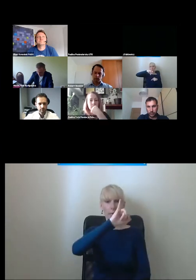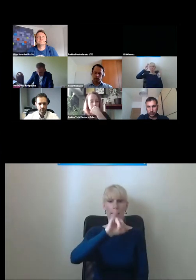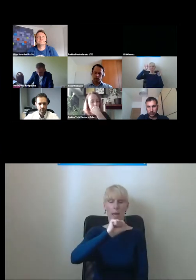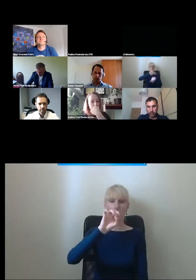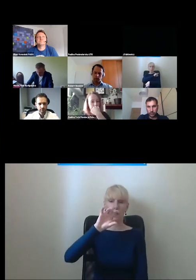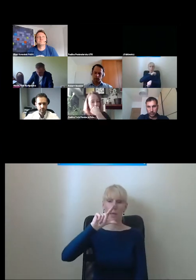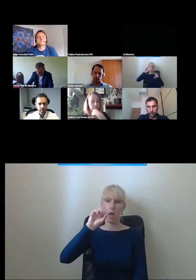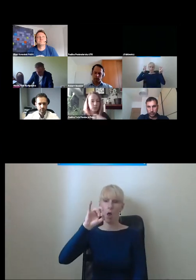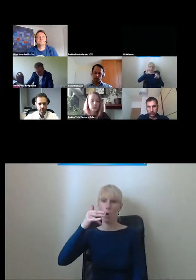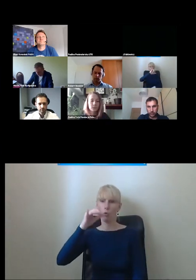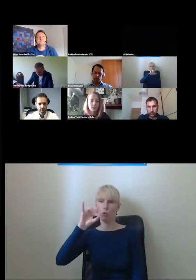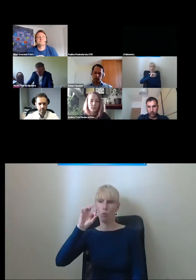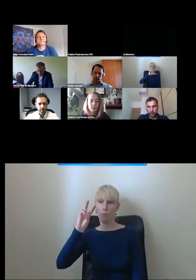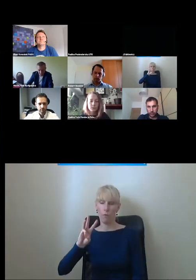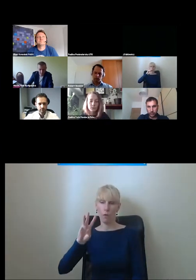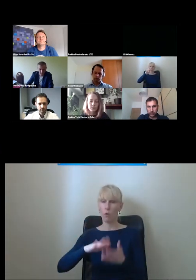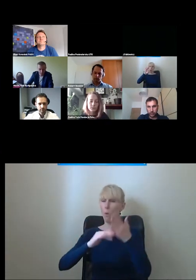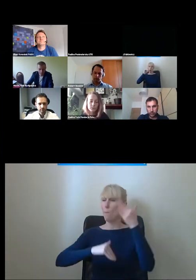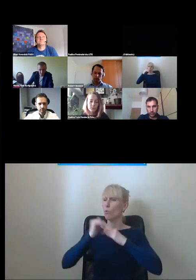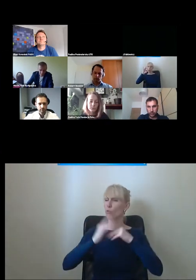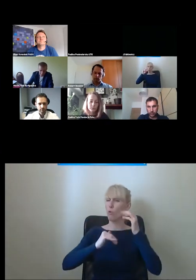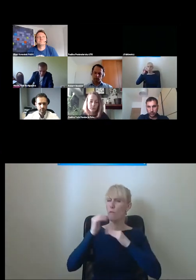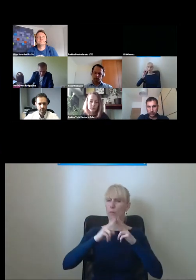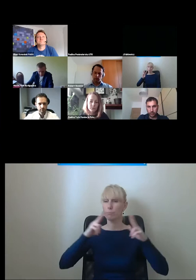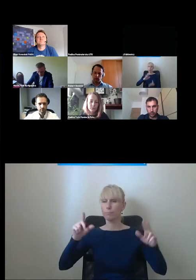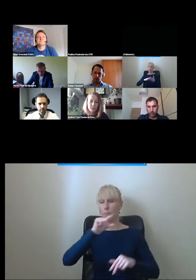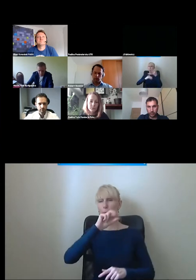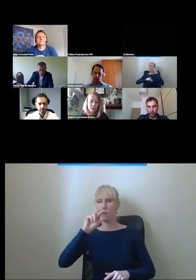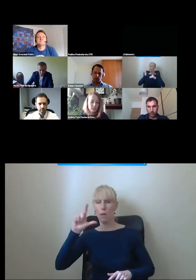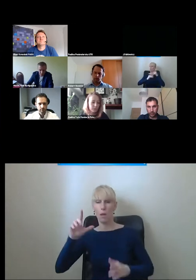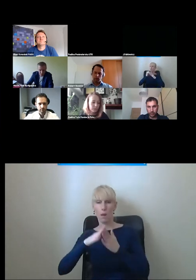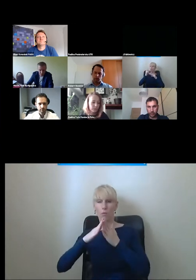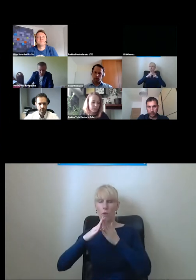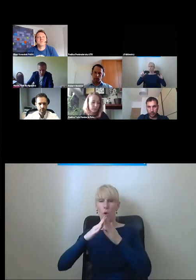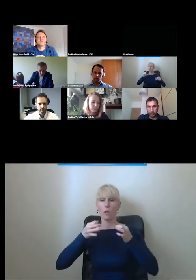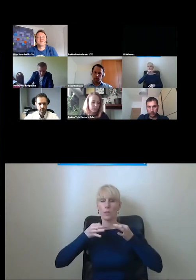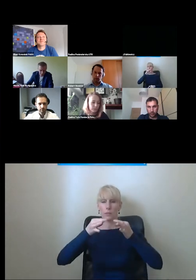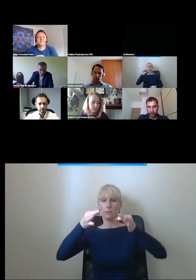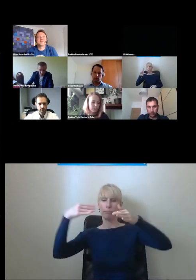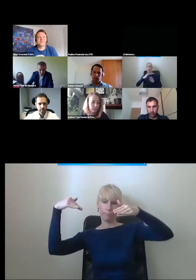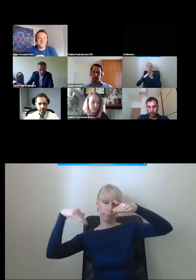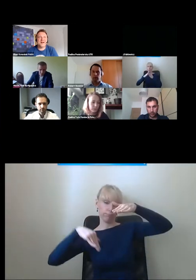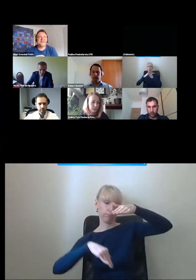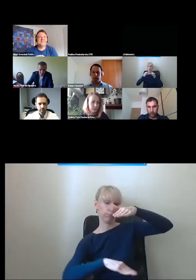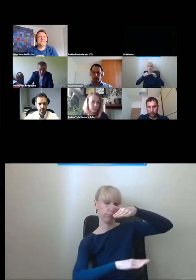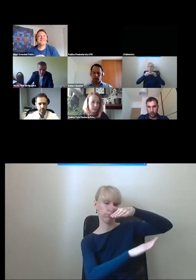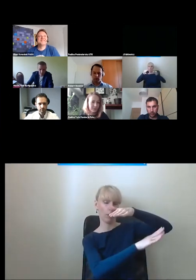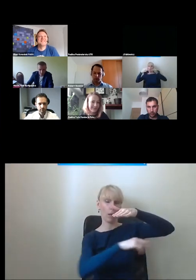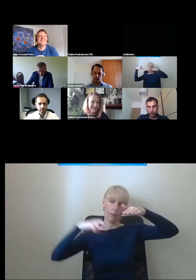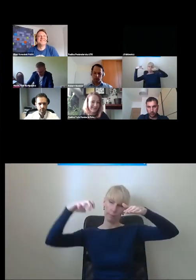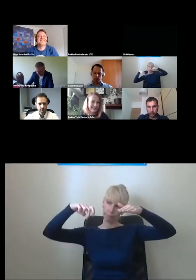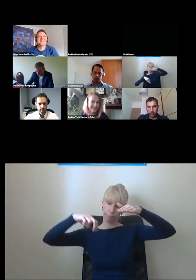poprzedniego jeszcze systemu było budowane z dominacją samochodów, więc przejścia podziemne oczywiście... Z rozmachem.